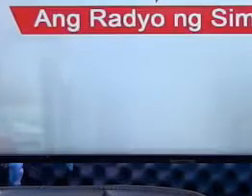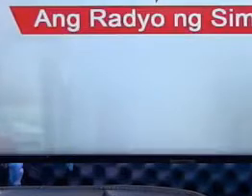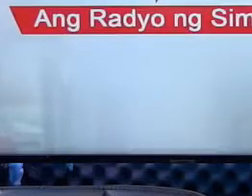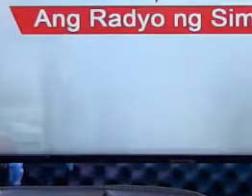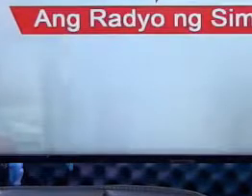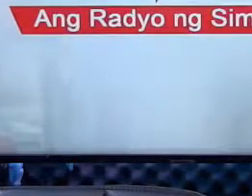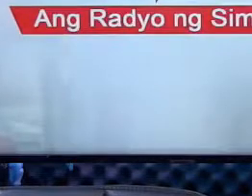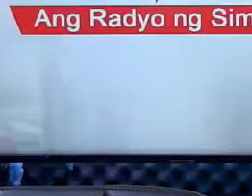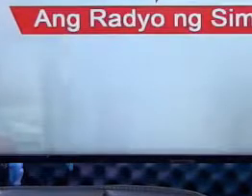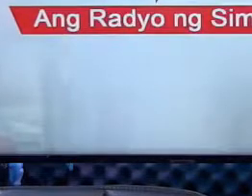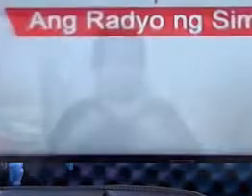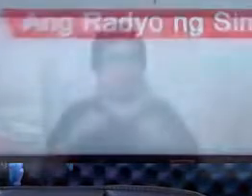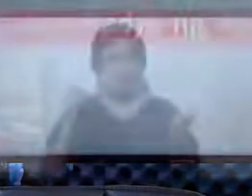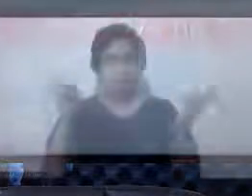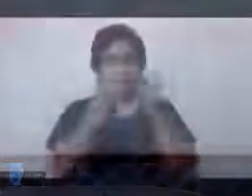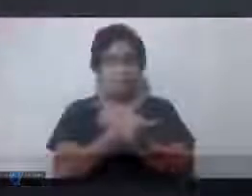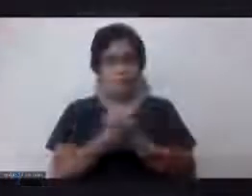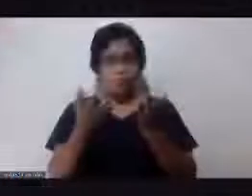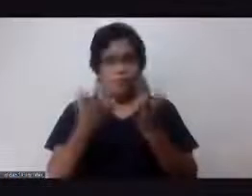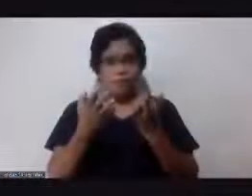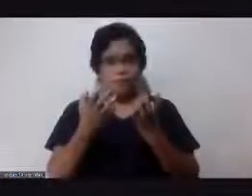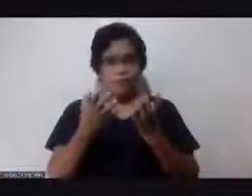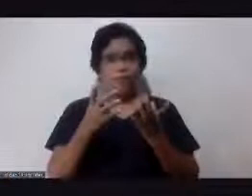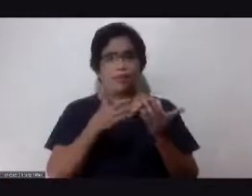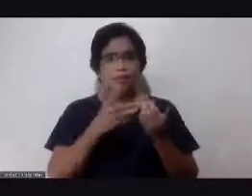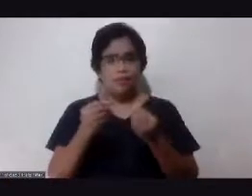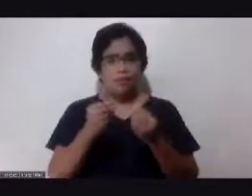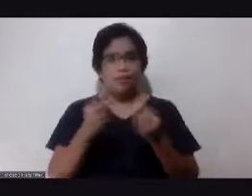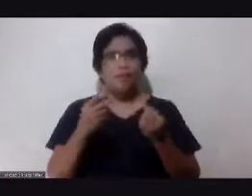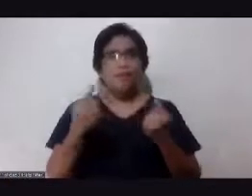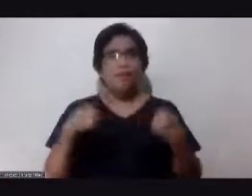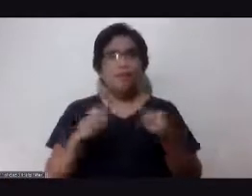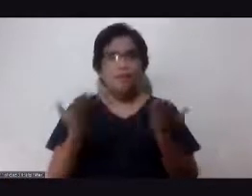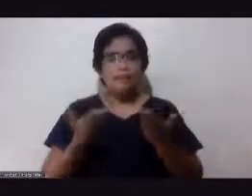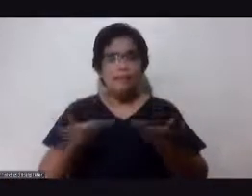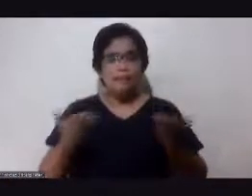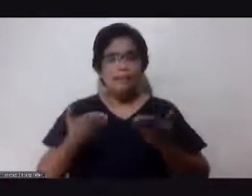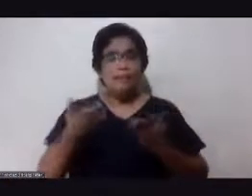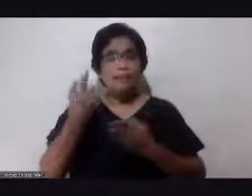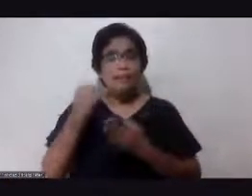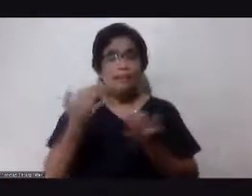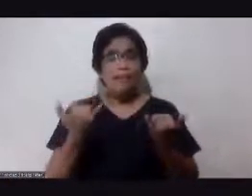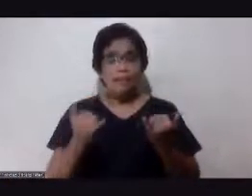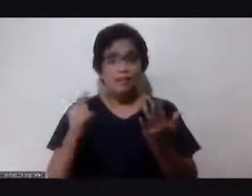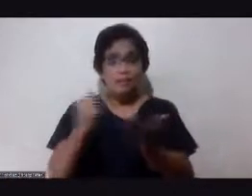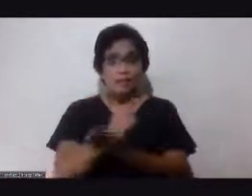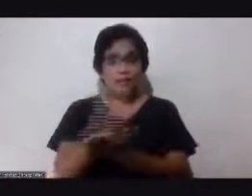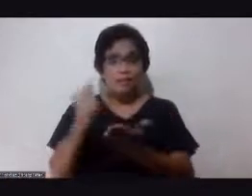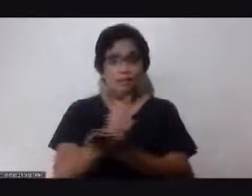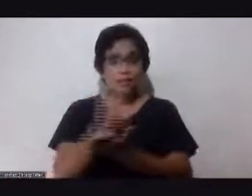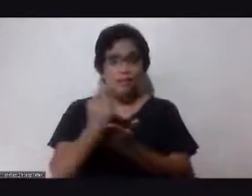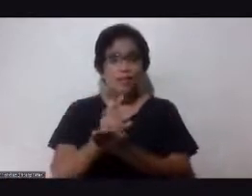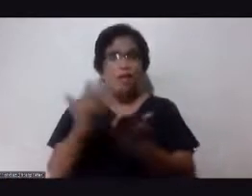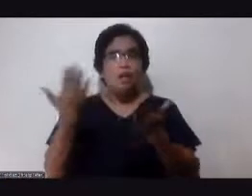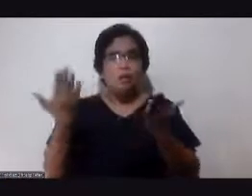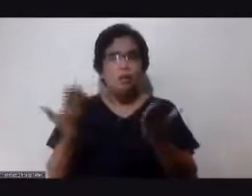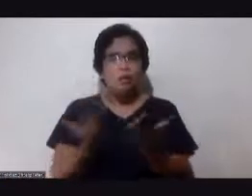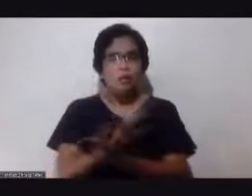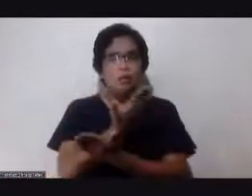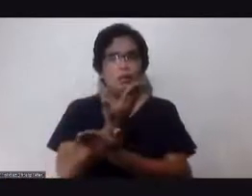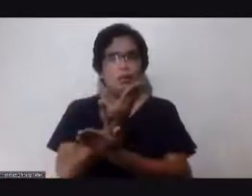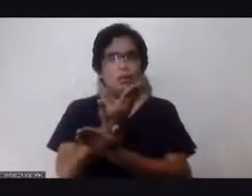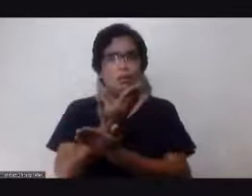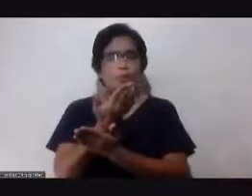namin ang pagbabagong na is mong gawin. Pero nasa amin pa rin po dahil sa Ibanghelyo nga po, Panginoon, bagong alak